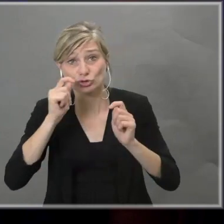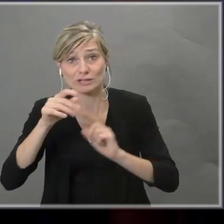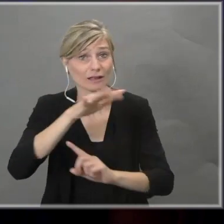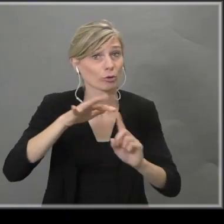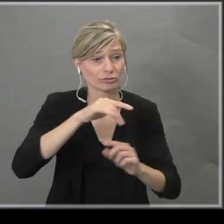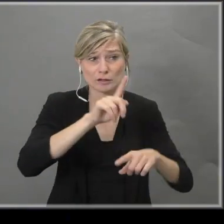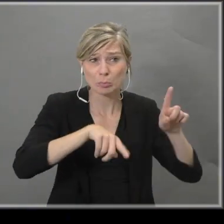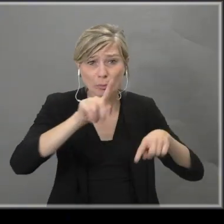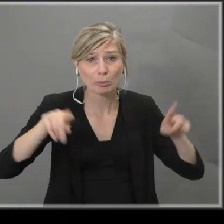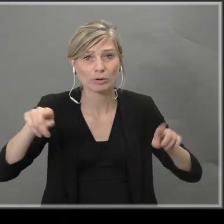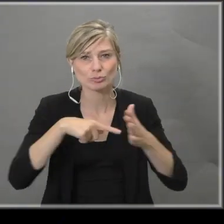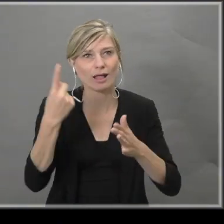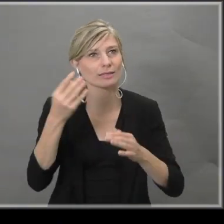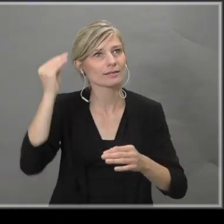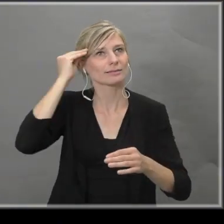achterhoofd houden.